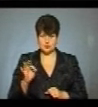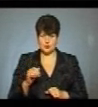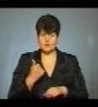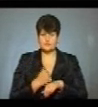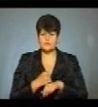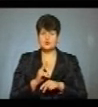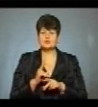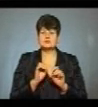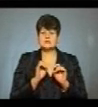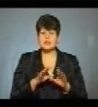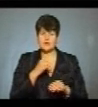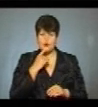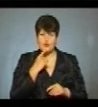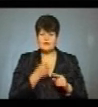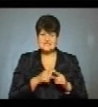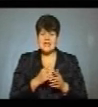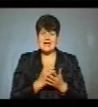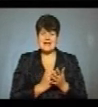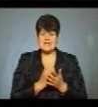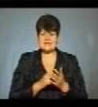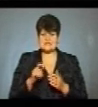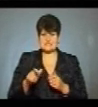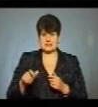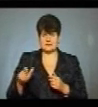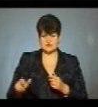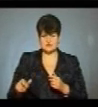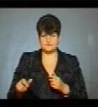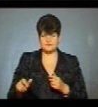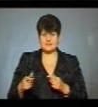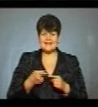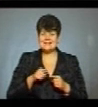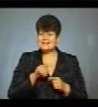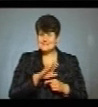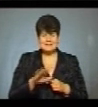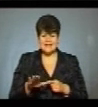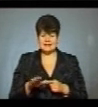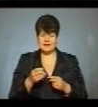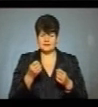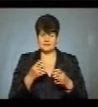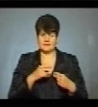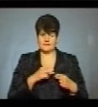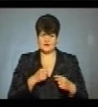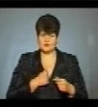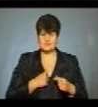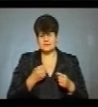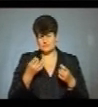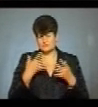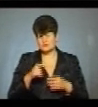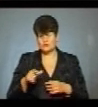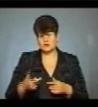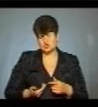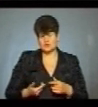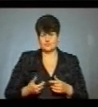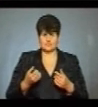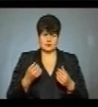кров, це є резервісти бригади територіальної оборони. Тобто це не кадрові військові, це звичайні цивільні люди, які живуть